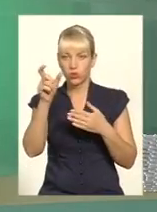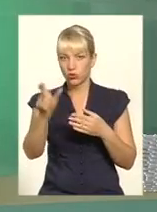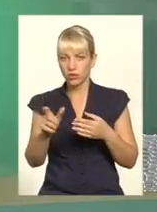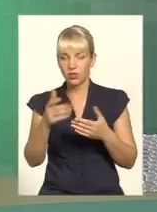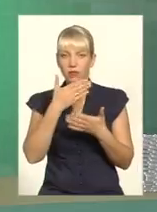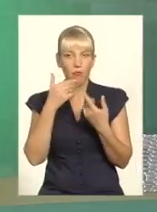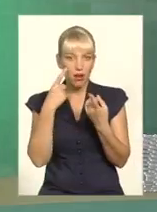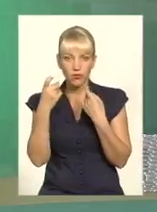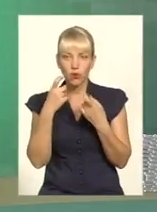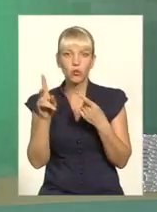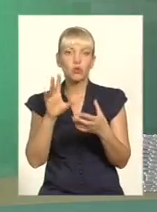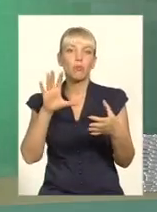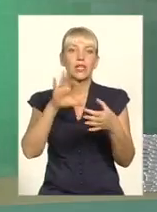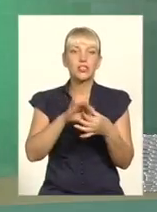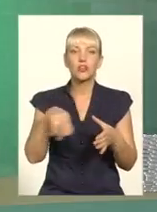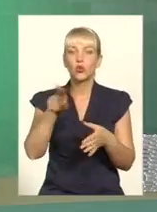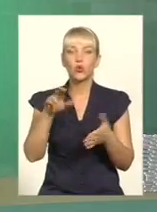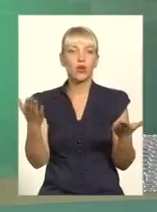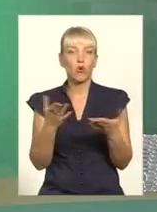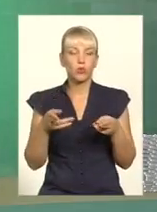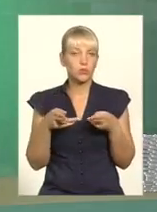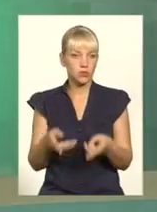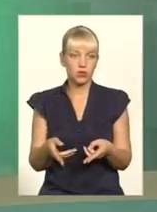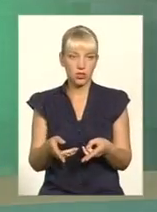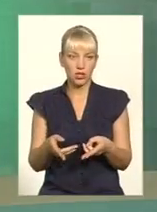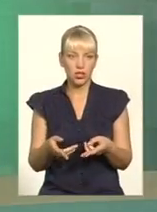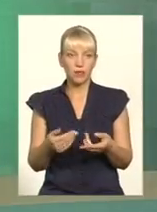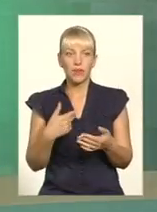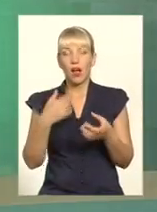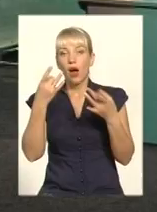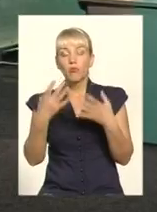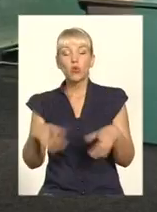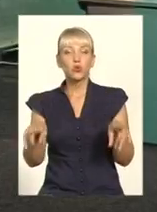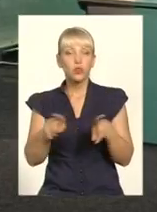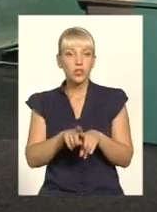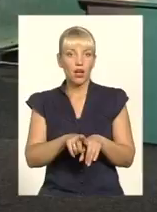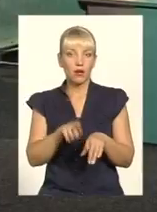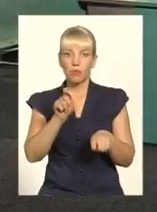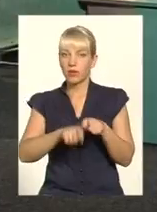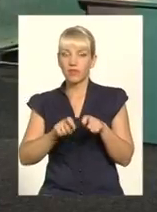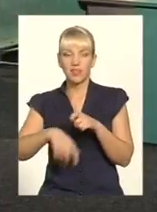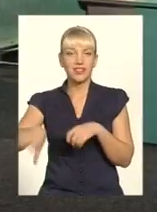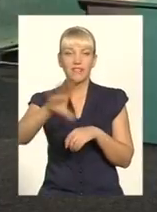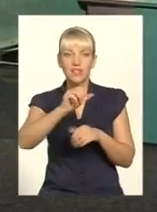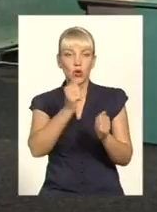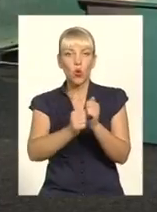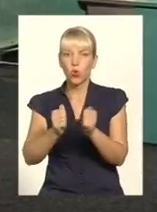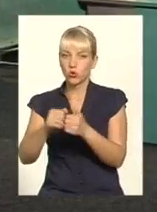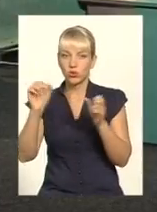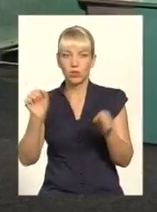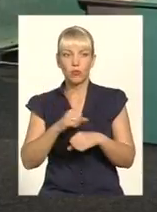інформації, що він перечетний до того чи іншого злочинів. Чи є посилена увага, загалом посилена увага до тих людей, які